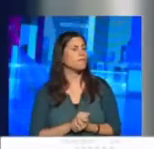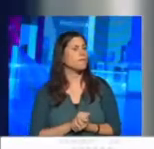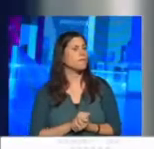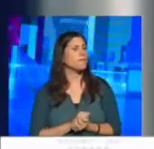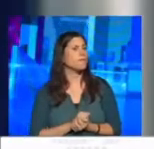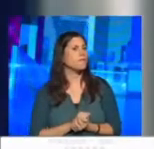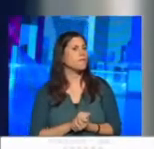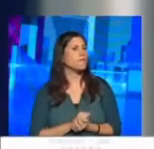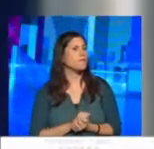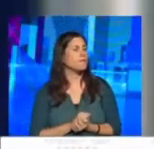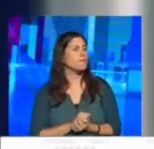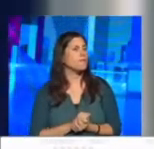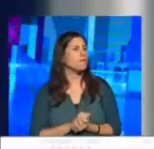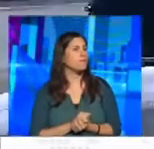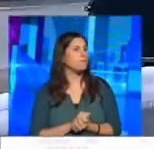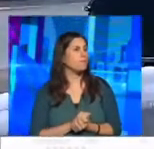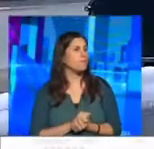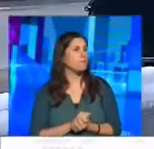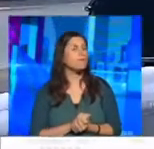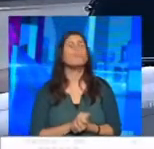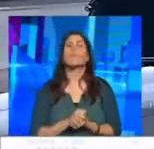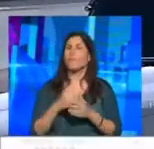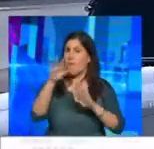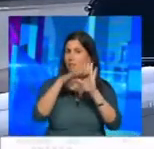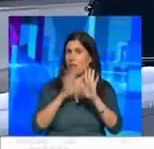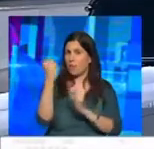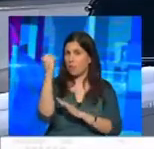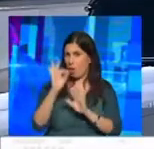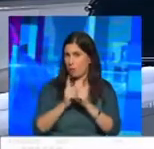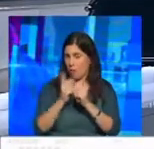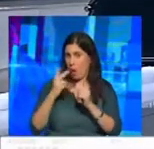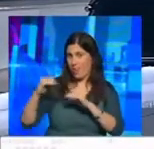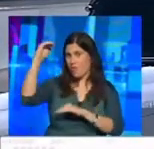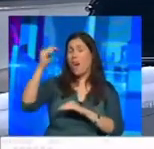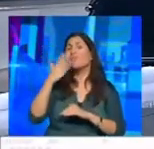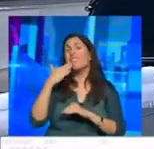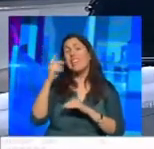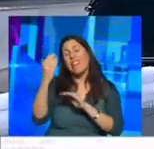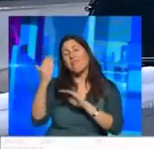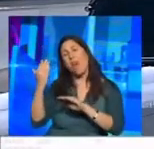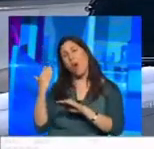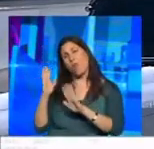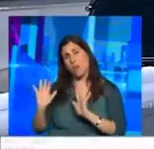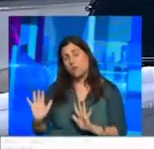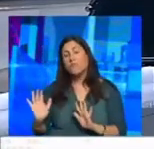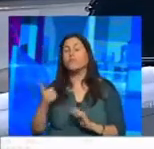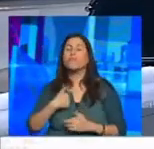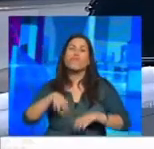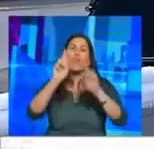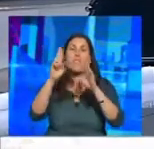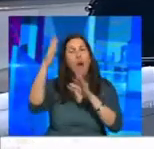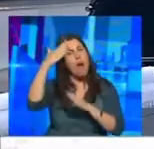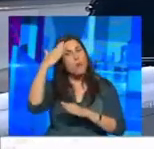מסך, ההנגשה, התנאים הסוציאליים שהם מתרגמנים ברמה הרבה יותר גבוהה וישראל מפגרת בזה אני מקווה